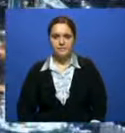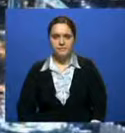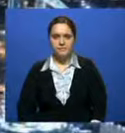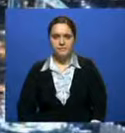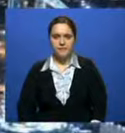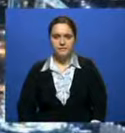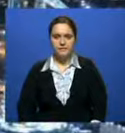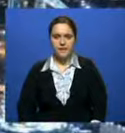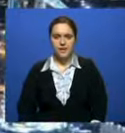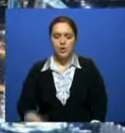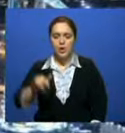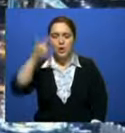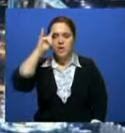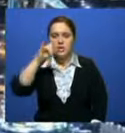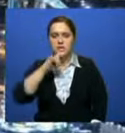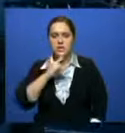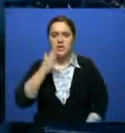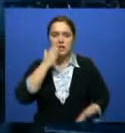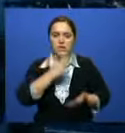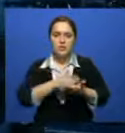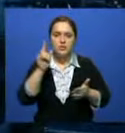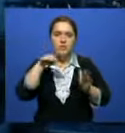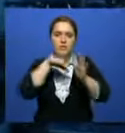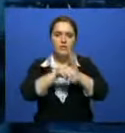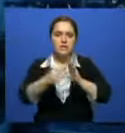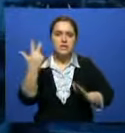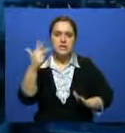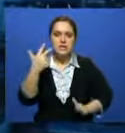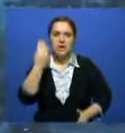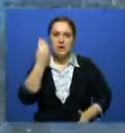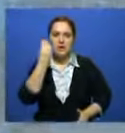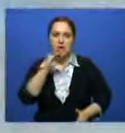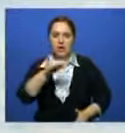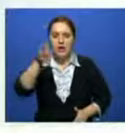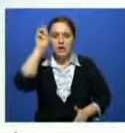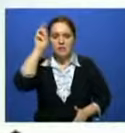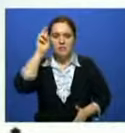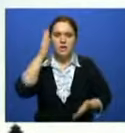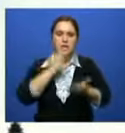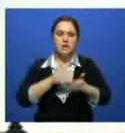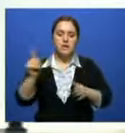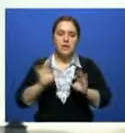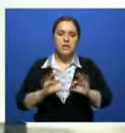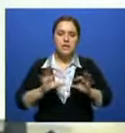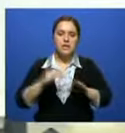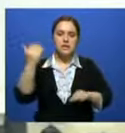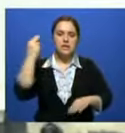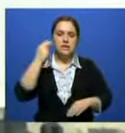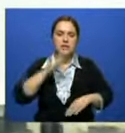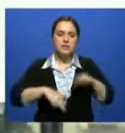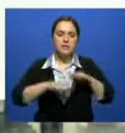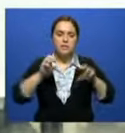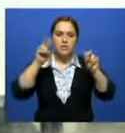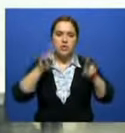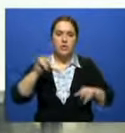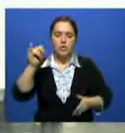У Казахстана есть все шансы, чтобы войти в топ-30 самых развитых стран мира. По словам китайских экспертов, для этого у государства есть